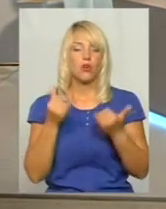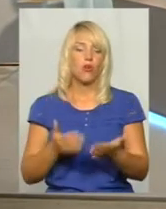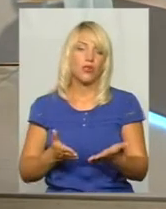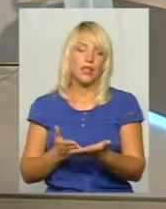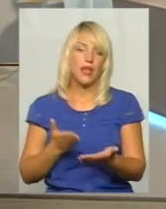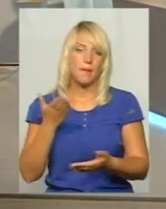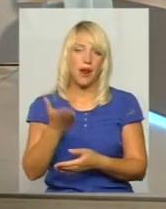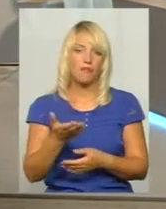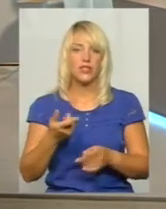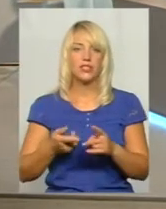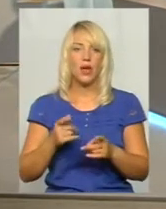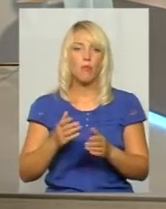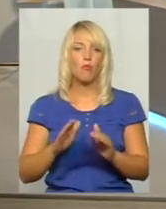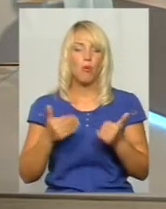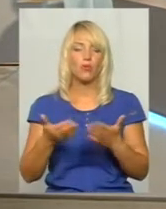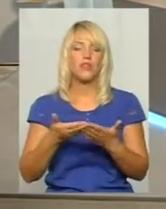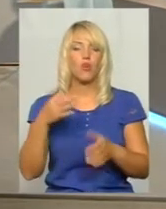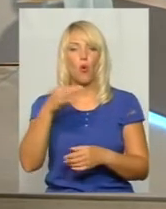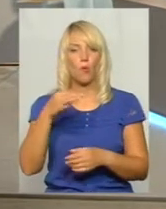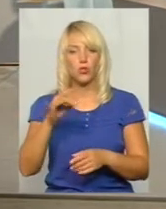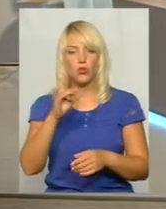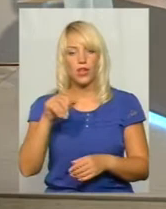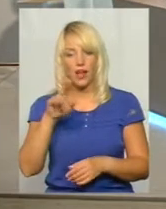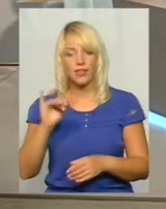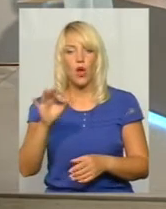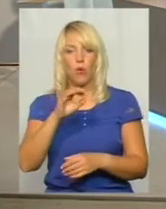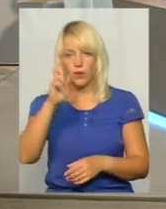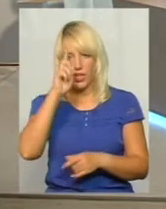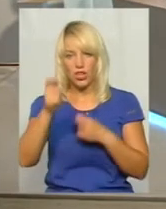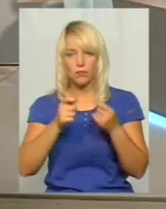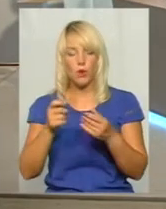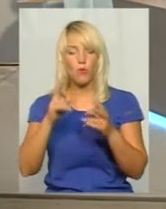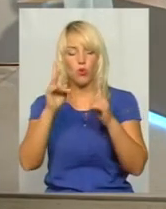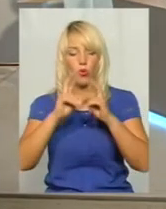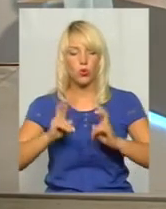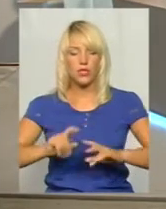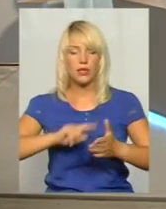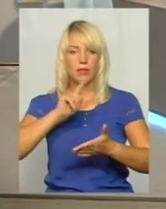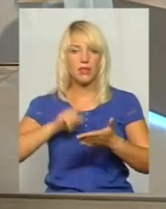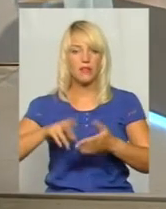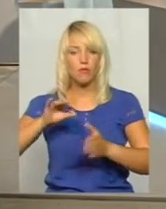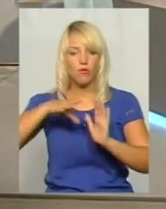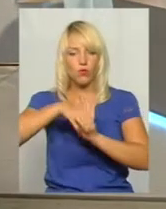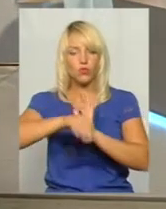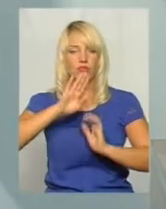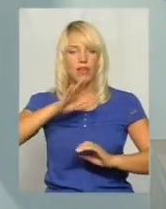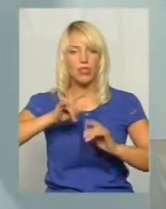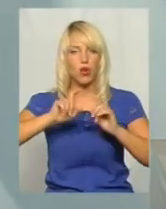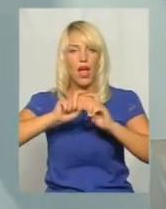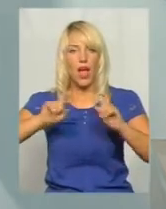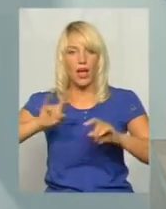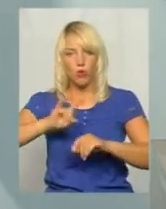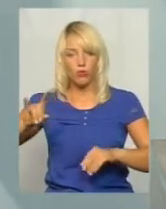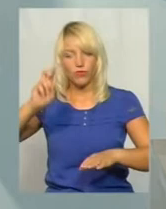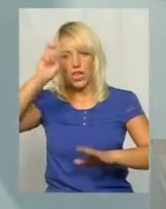пропозиції від обласної ради, від облдержадміністрації про розгляду питання про включення нашого аеропорту в державну